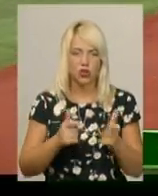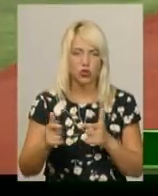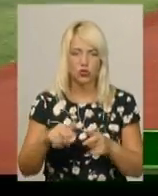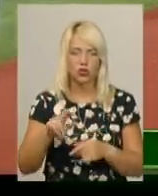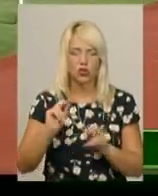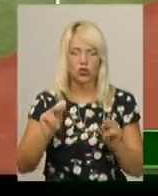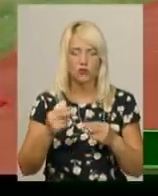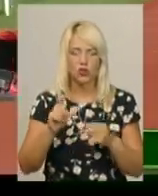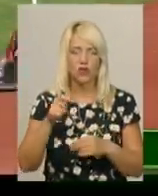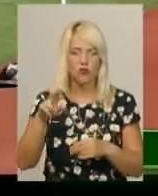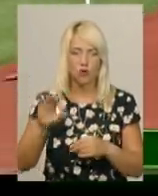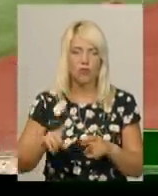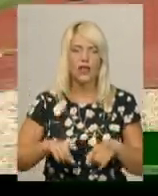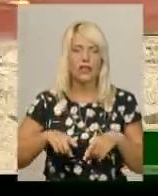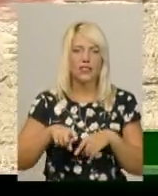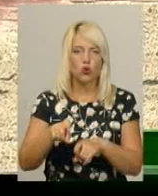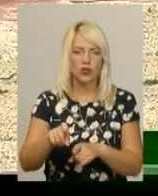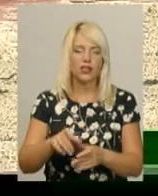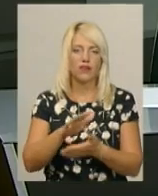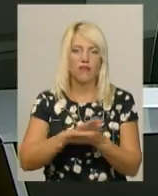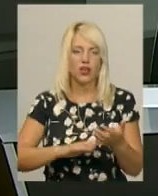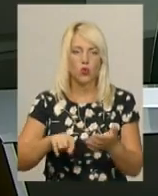Європи з легкої атлетики триває у Хмельницькому.